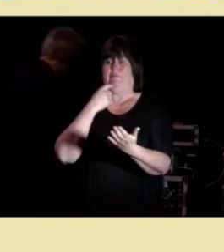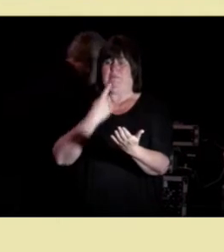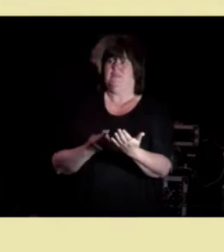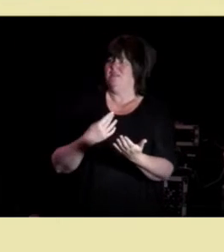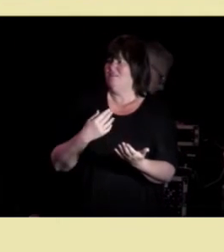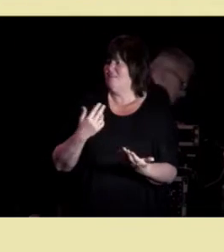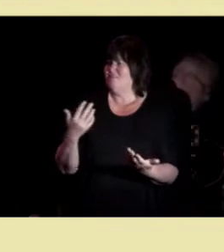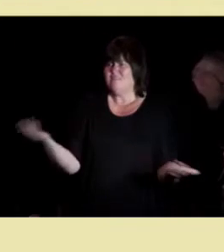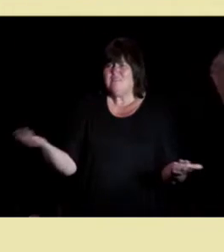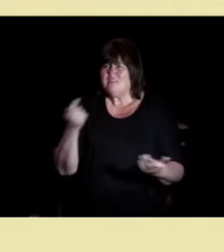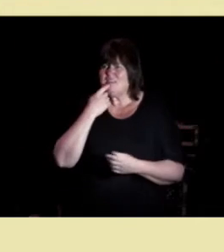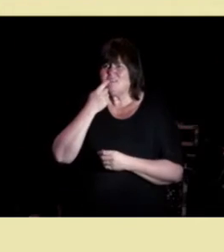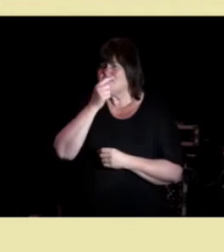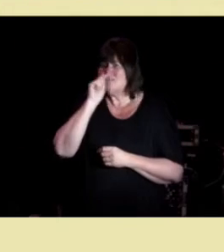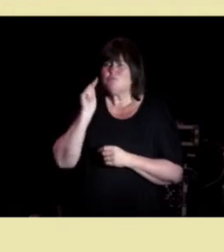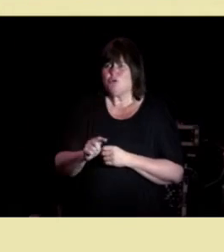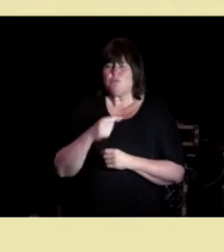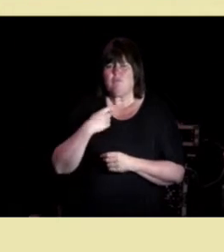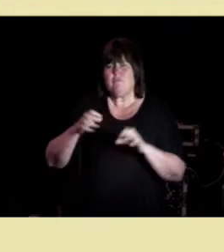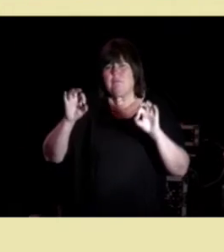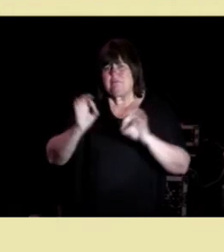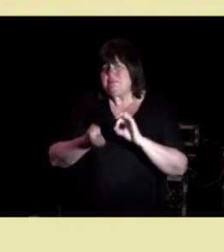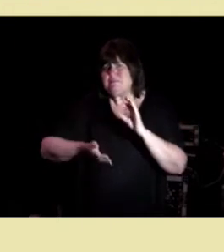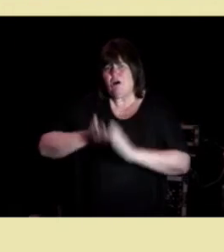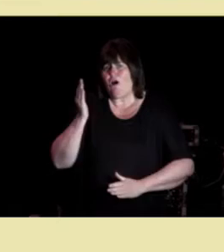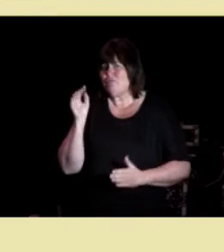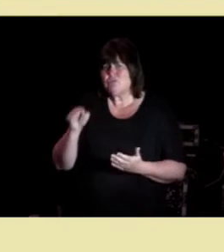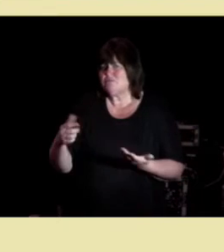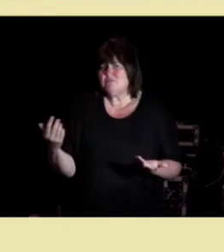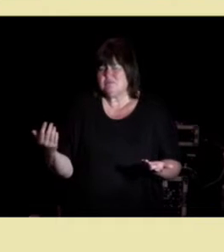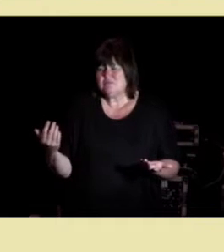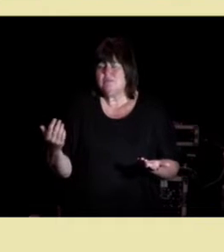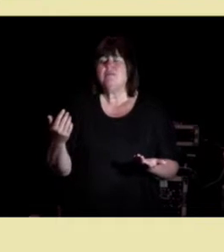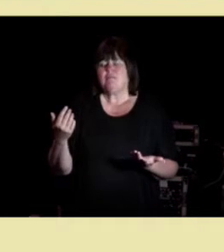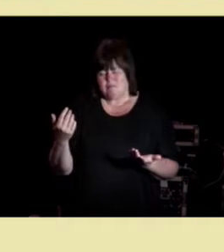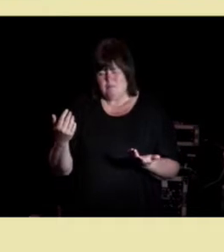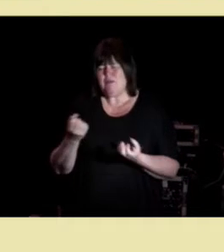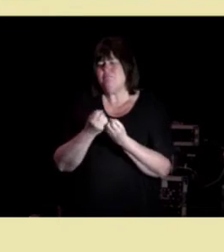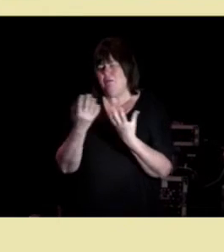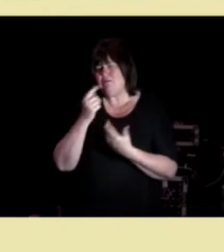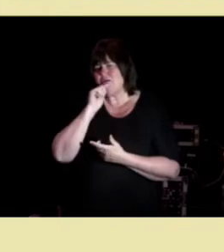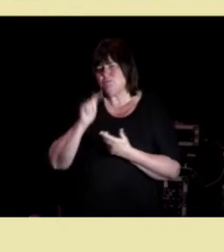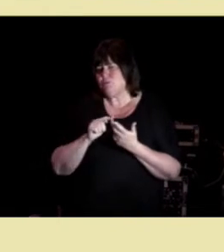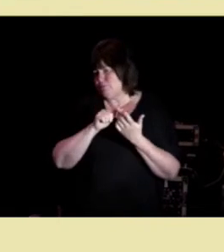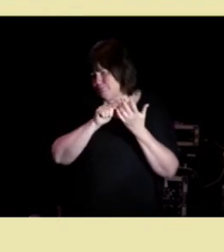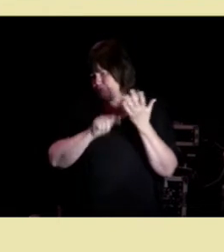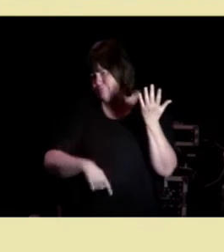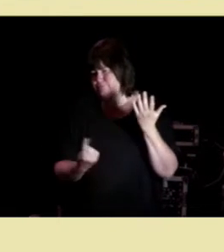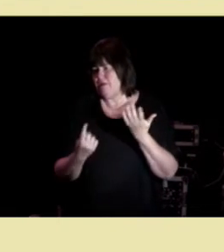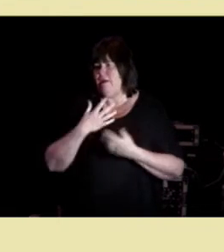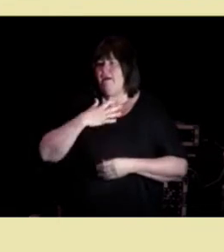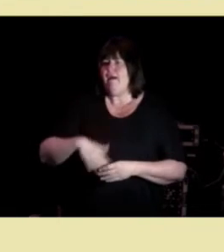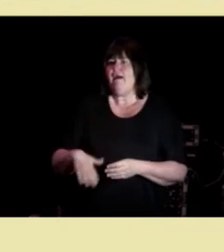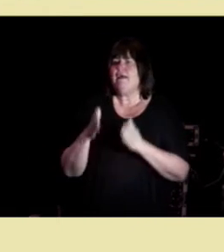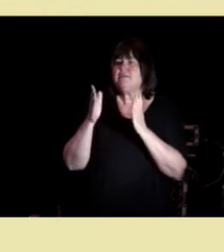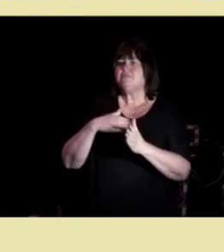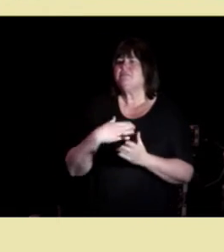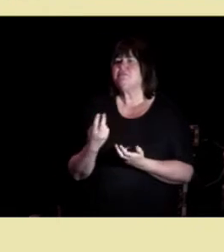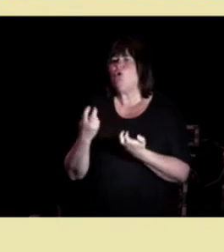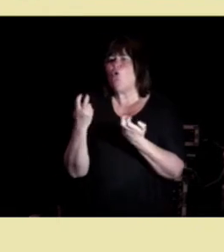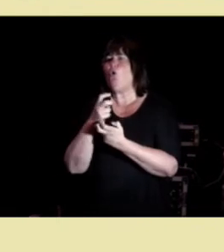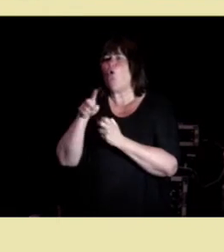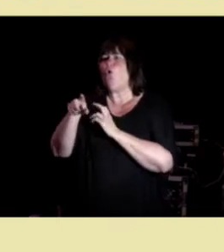spørsmål for våre medisinske avgjørelser da men det stiller spørsmål helsevesenet oppsøkes i egenskap av å ha